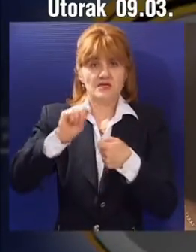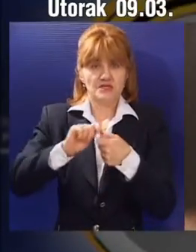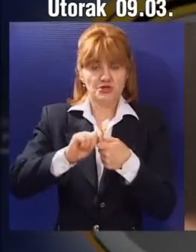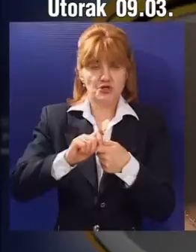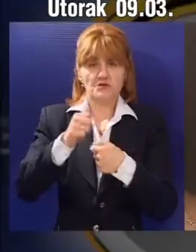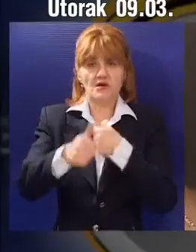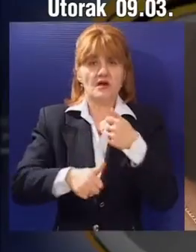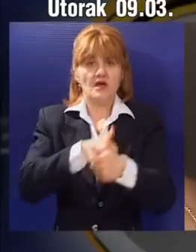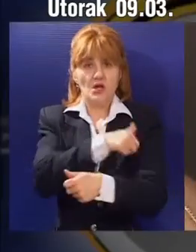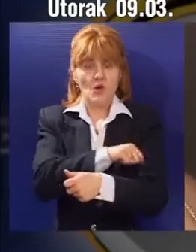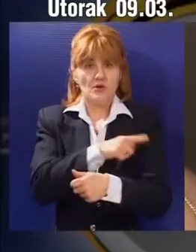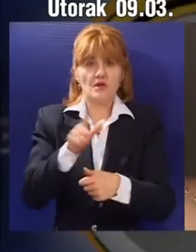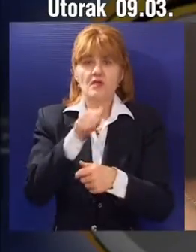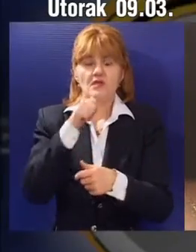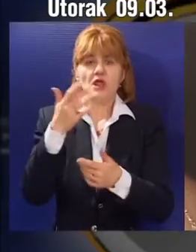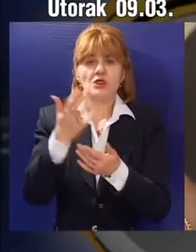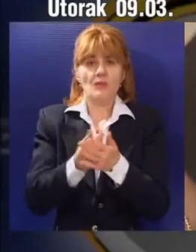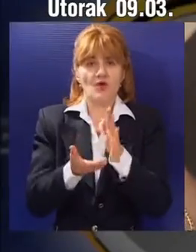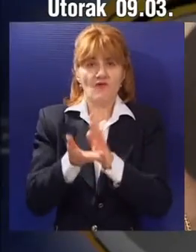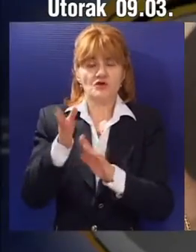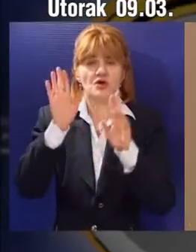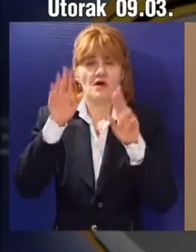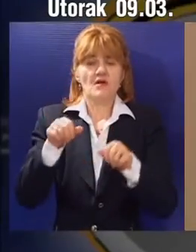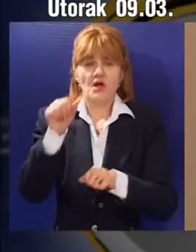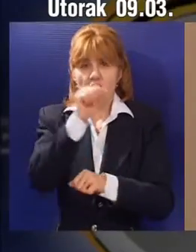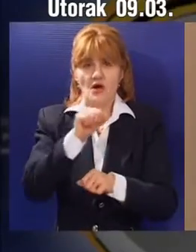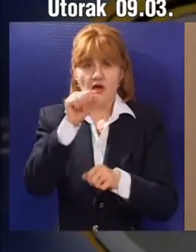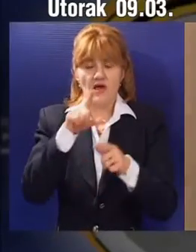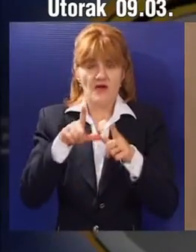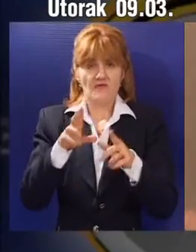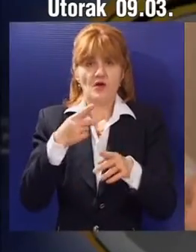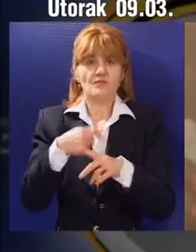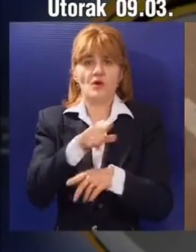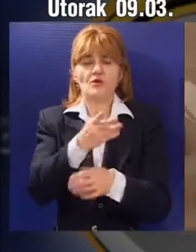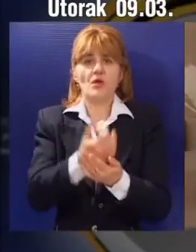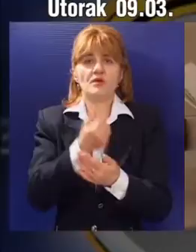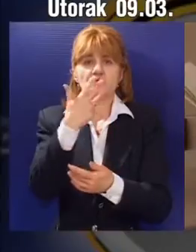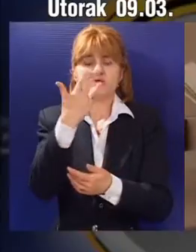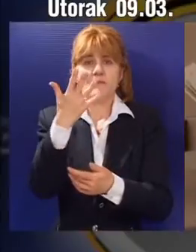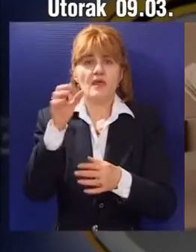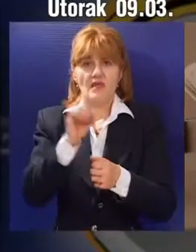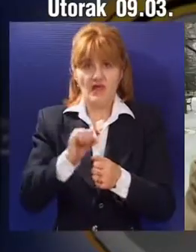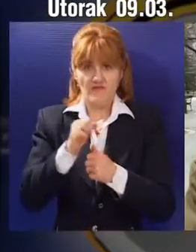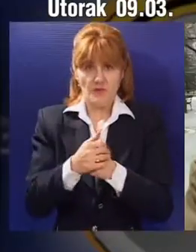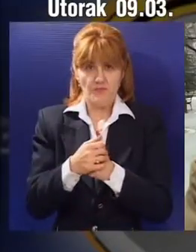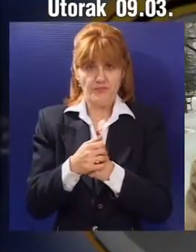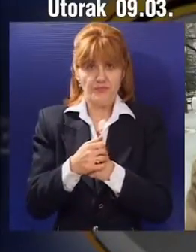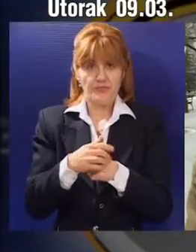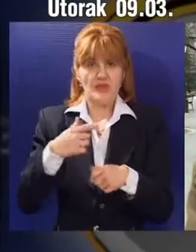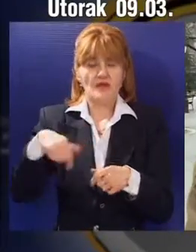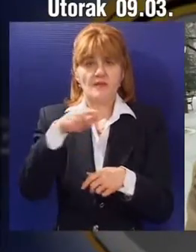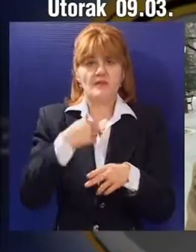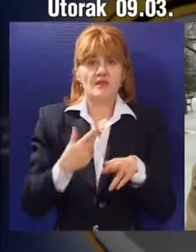štediša je za godinu dana na dobitku gotovo 60 evra, a devizni u najboljem slučaju 45 evra. Naše je sredstvo